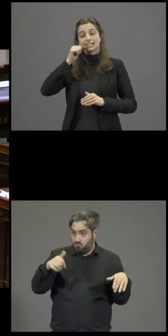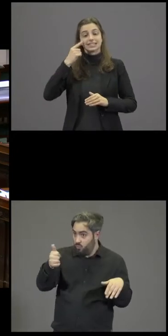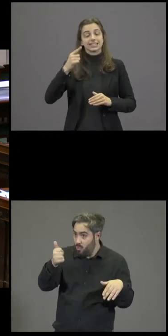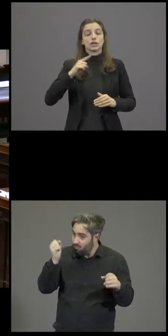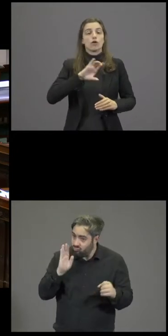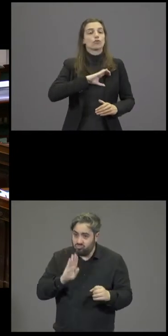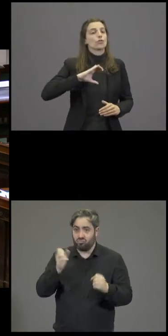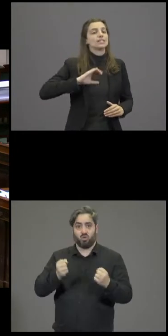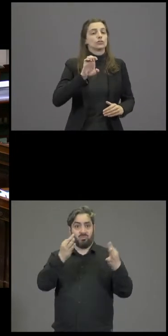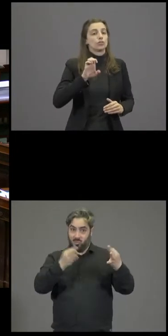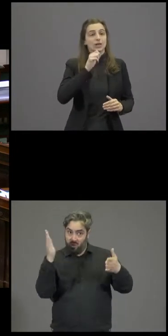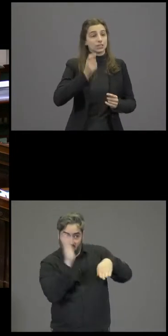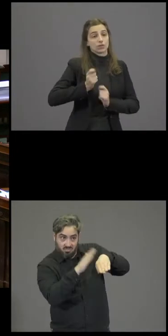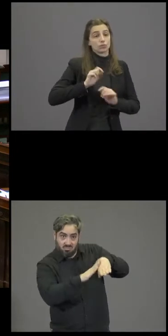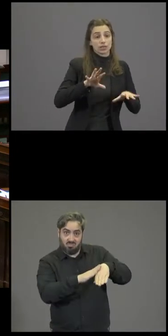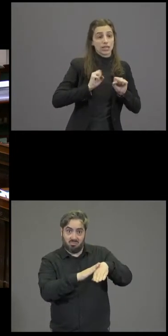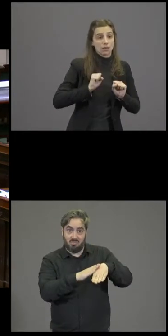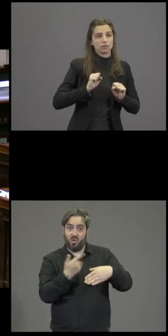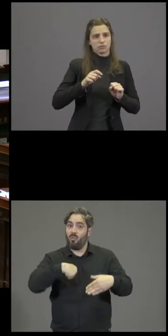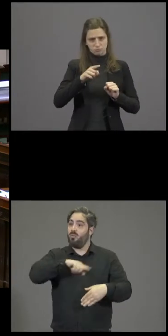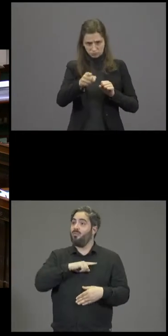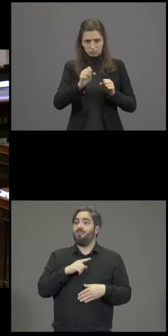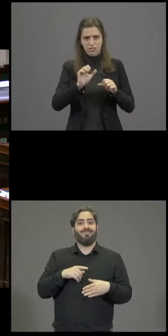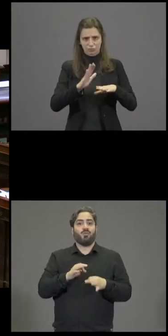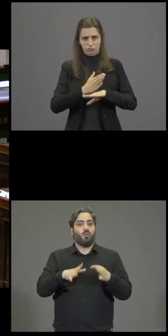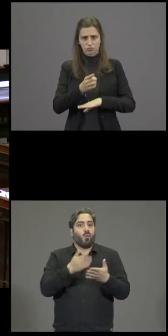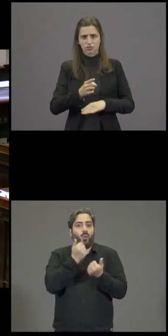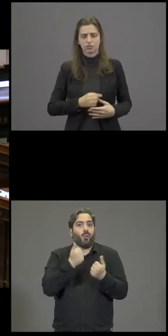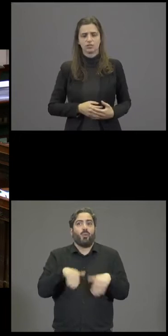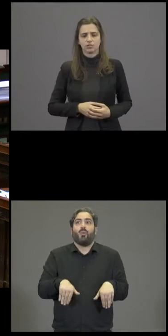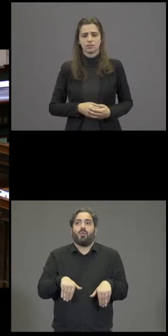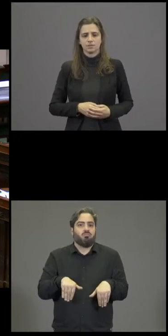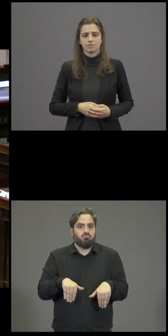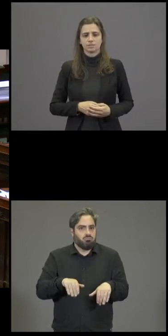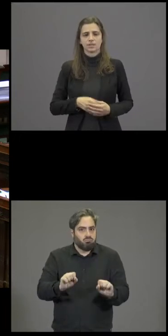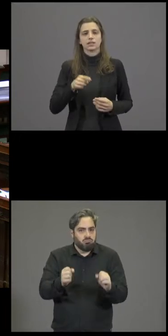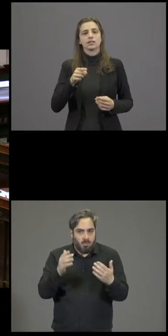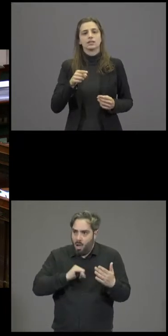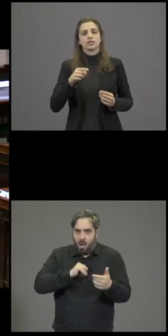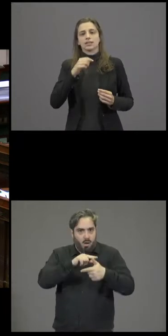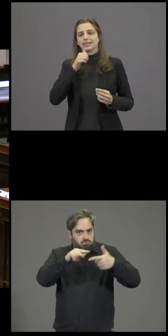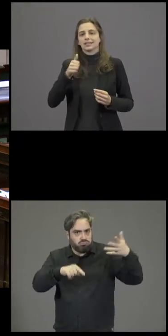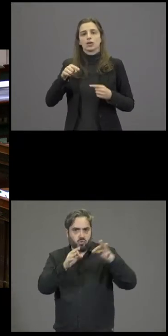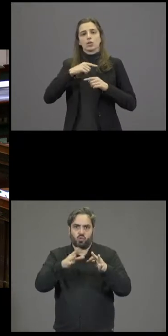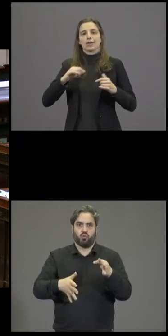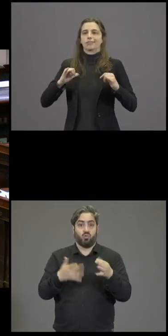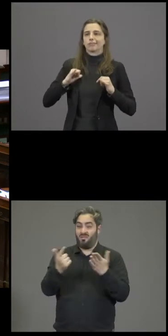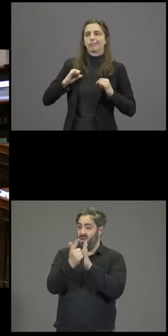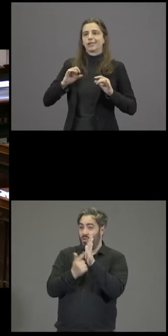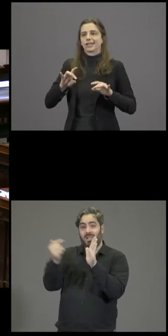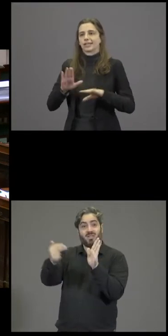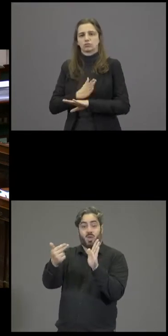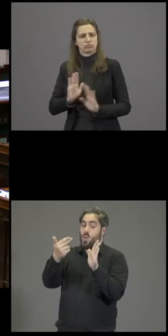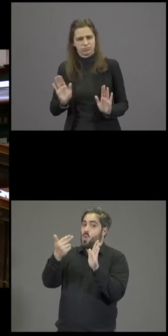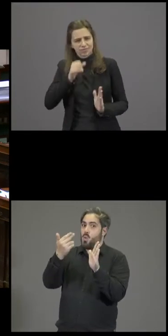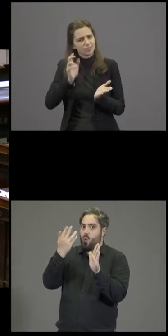ce n'est pas vrai qu ne peut rien dire, n pas vrai qu'on ne rien faire. Avec des lois nationales aussi dangereuses, c'est chaque Européen qui voit ses